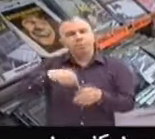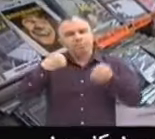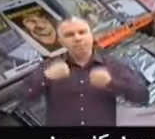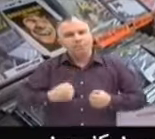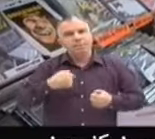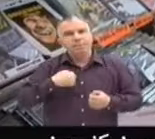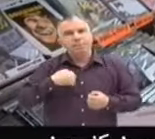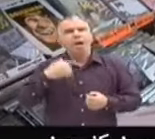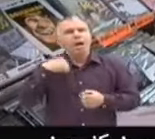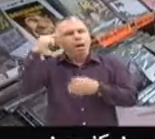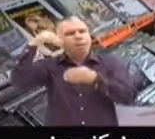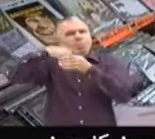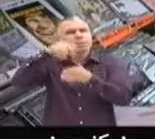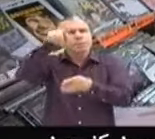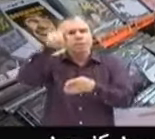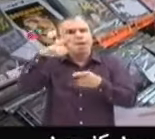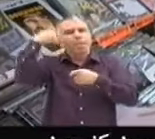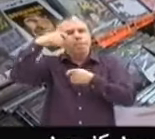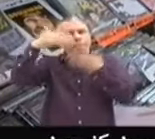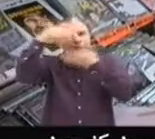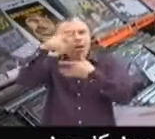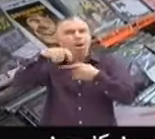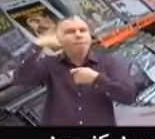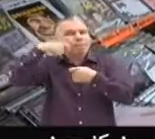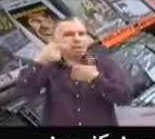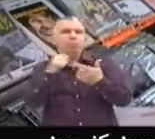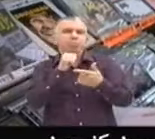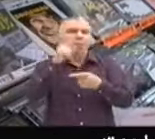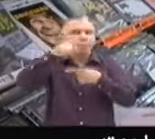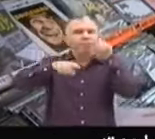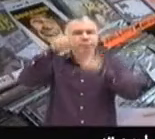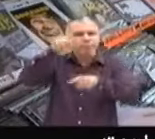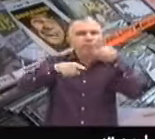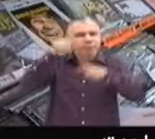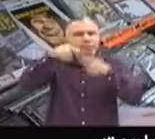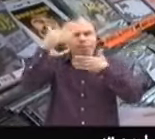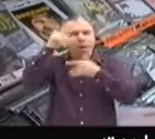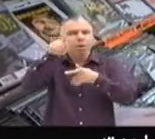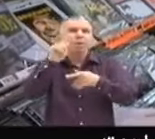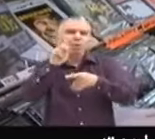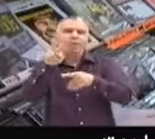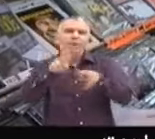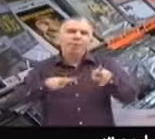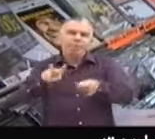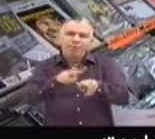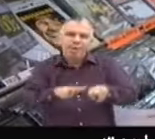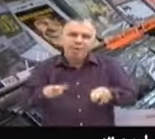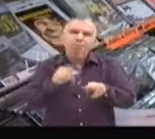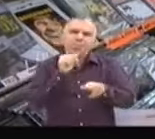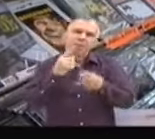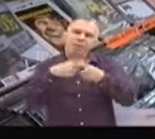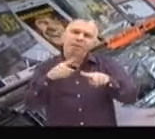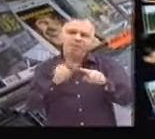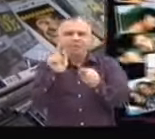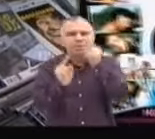Je sais qu'il se passe des choses. Je sais qu'il y beaucoup de réalisateurs. Voilà. Mis à part Maroc, par exemple, que j'ai vu. à part, voilà,